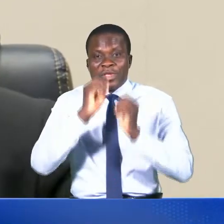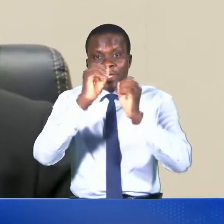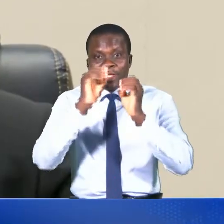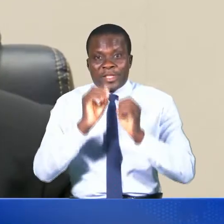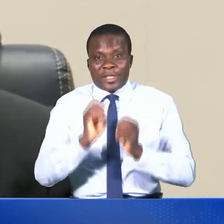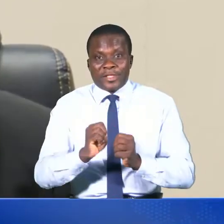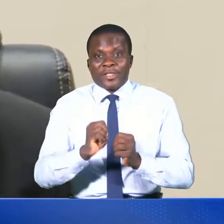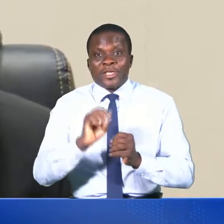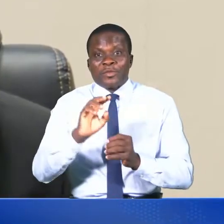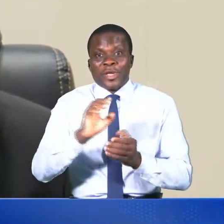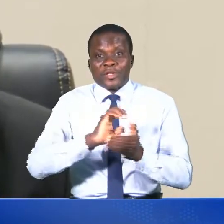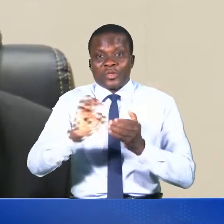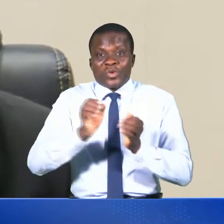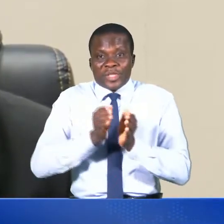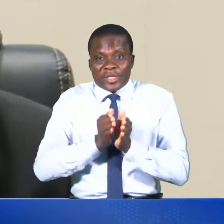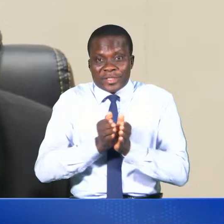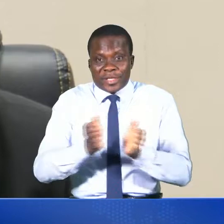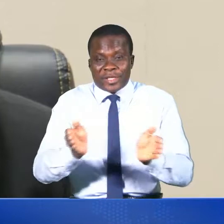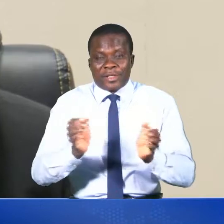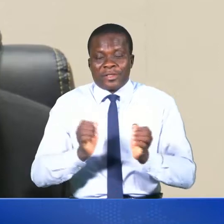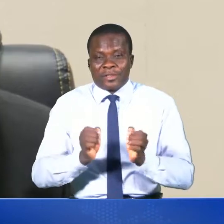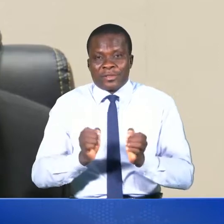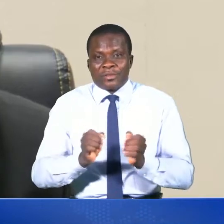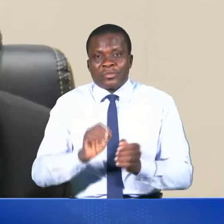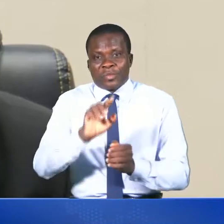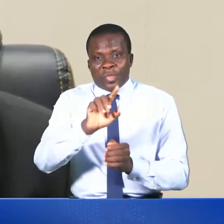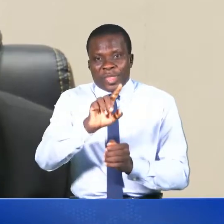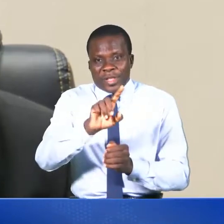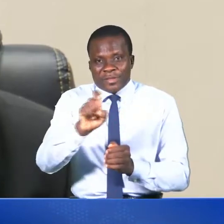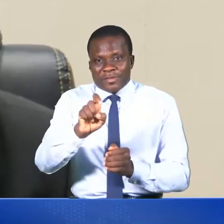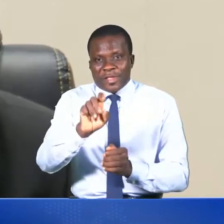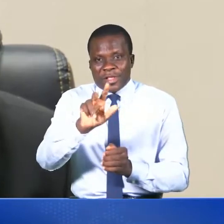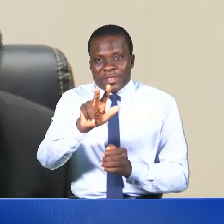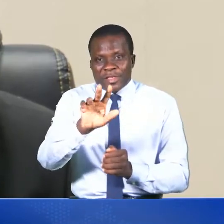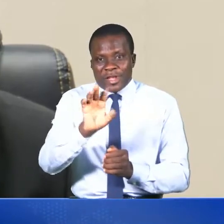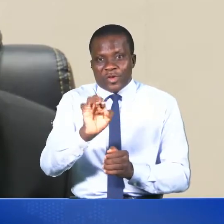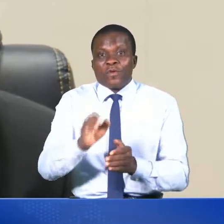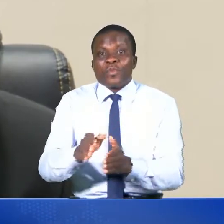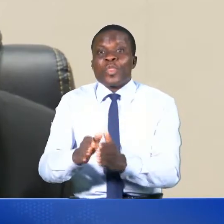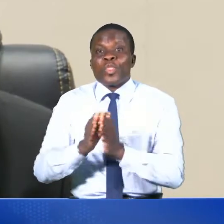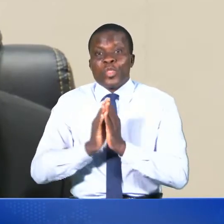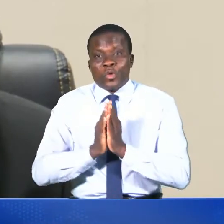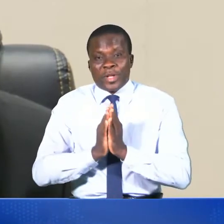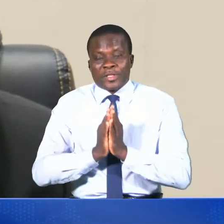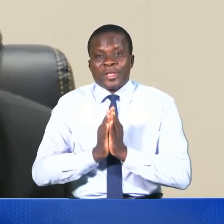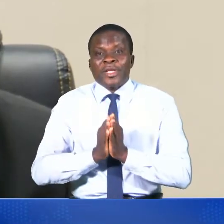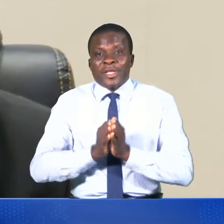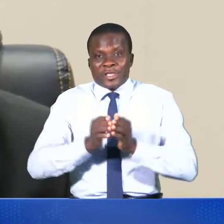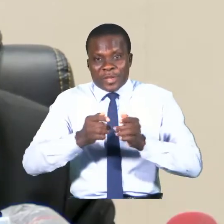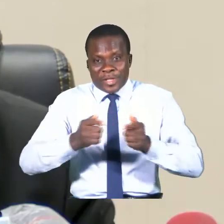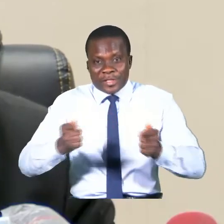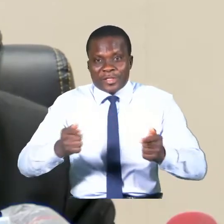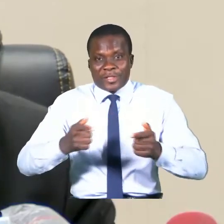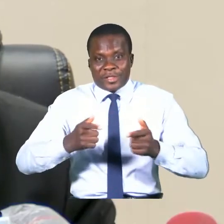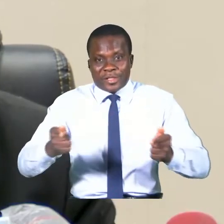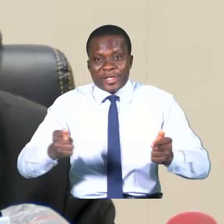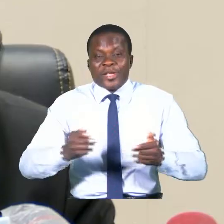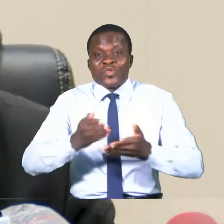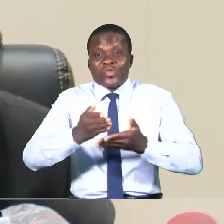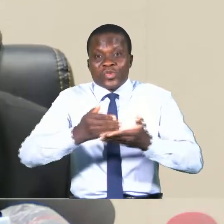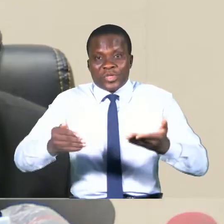secondaires générales, 139 demandent d'extension du CCN